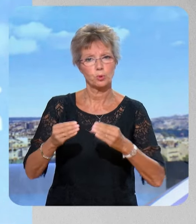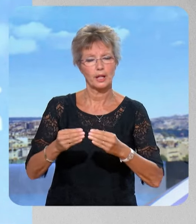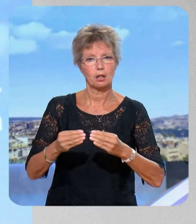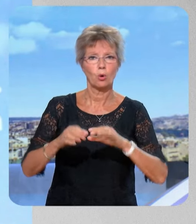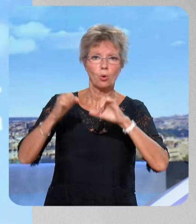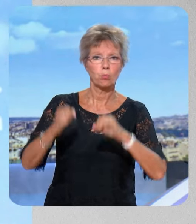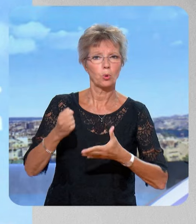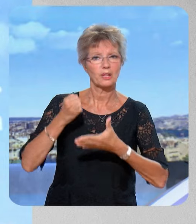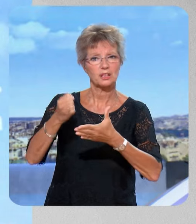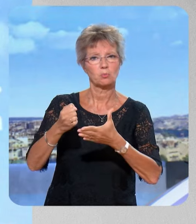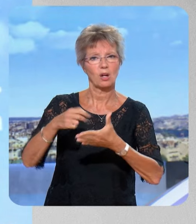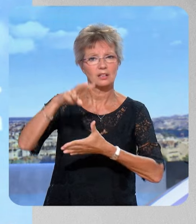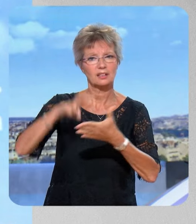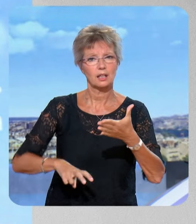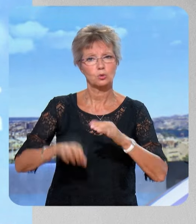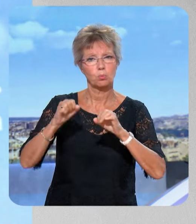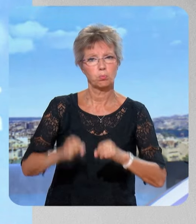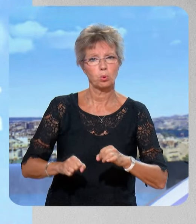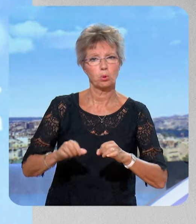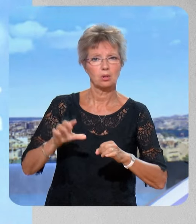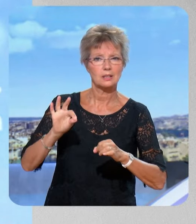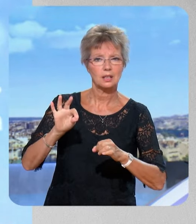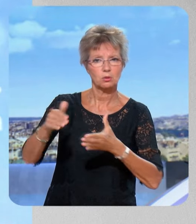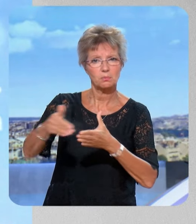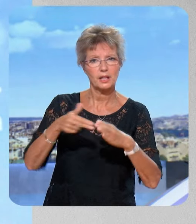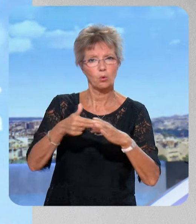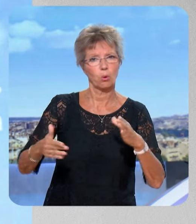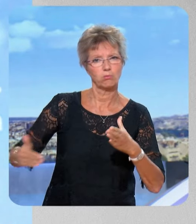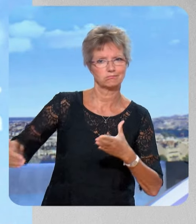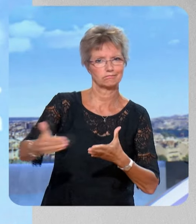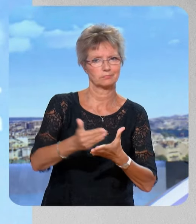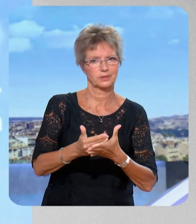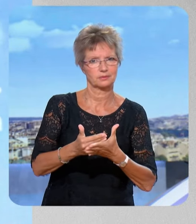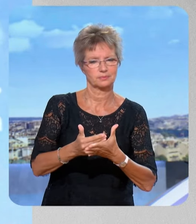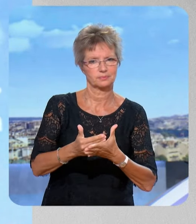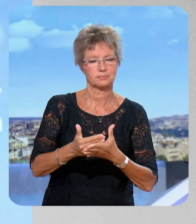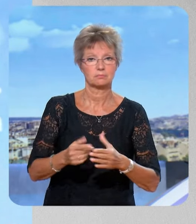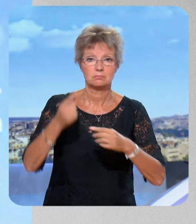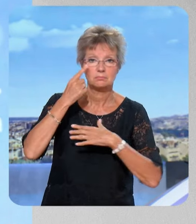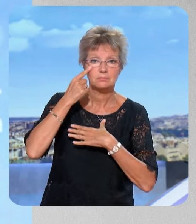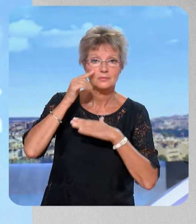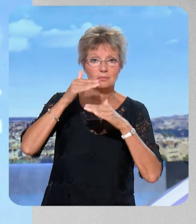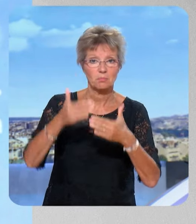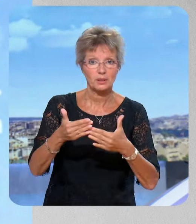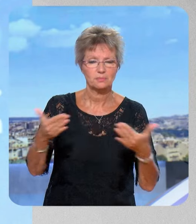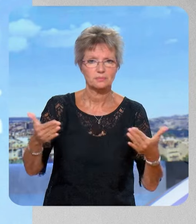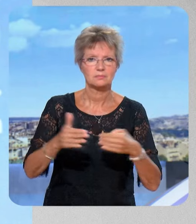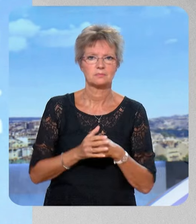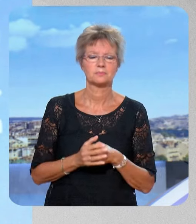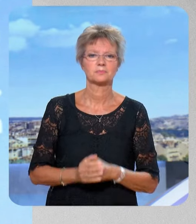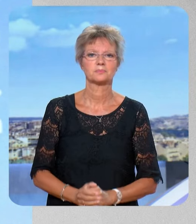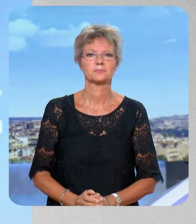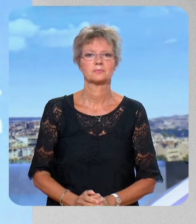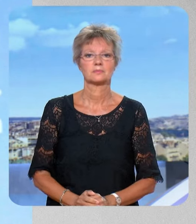mon avis, sur plusieurs années, 50 milliards d'euros. Rien que sur cette question, on verra bien l'ouverture à ce moment-là du gouvernement.